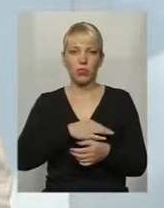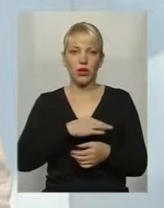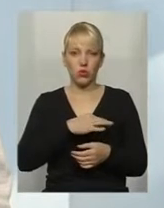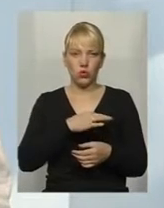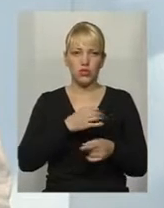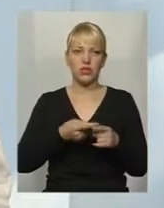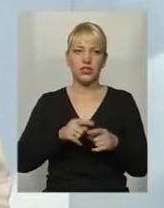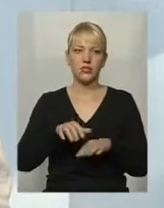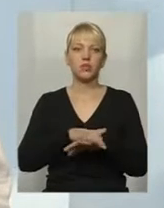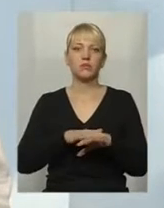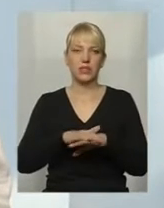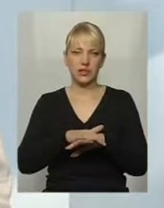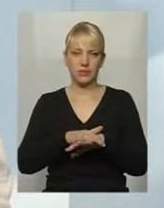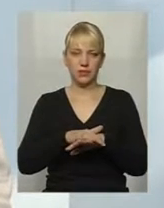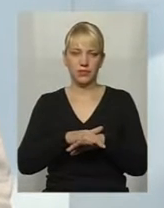суспільства.